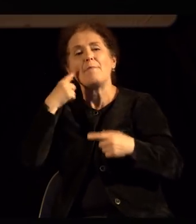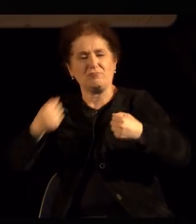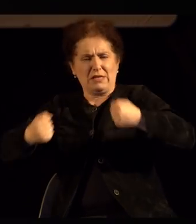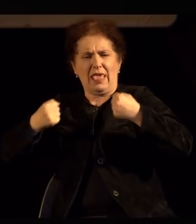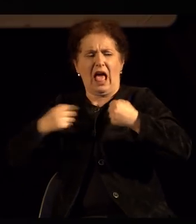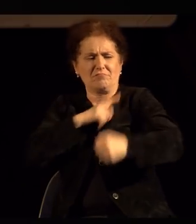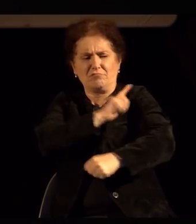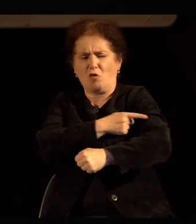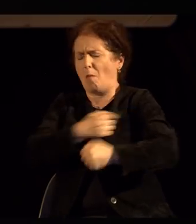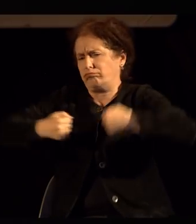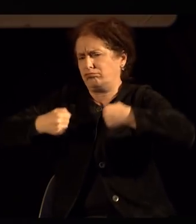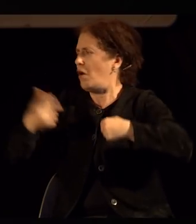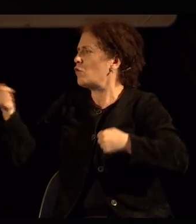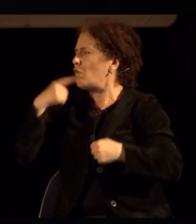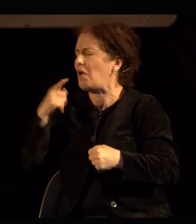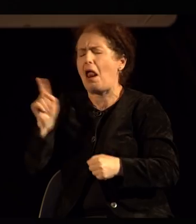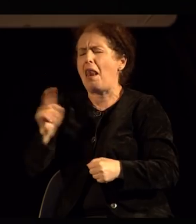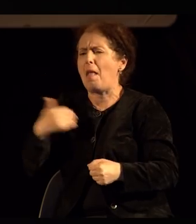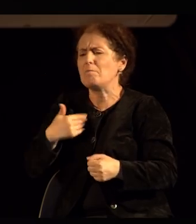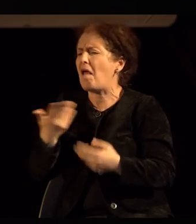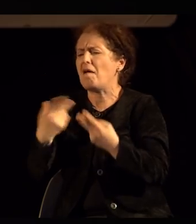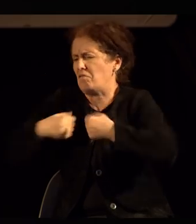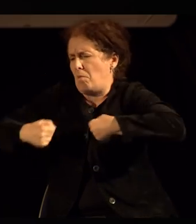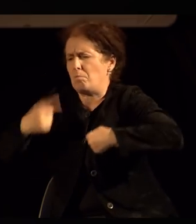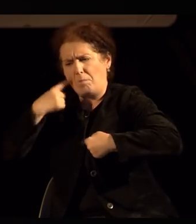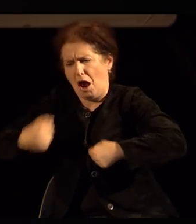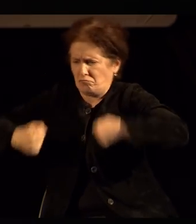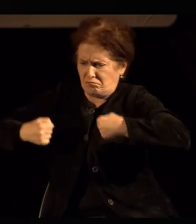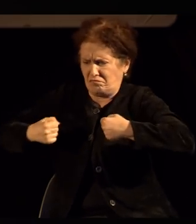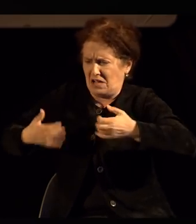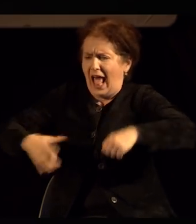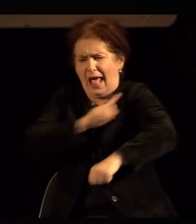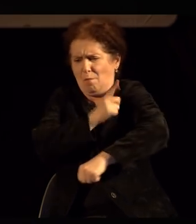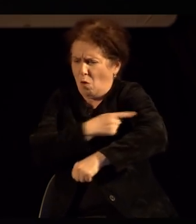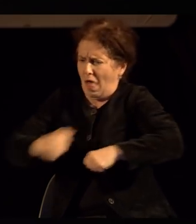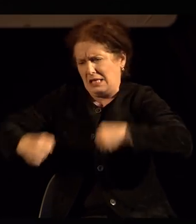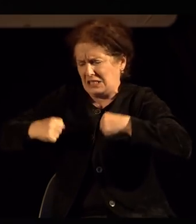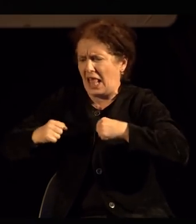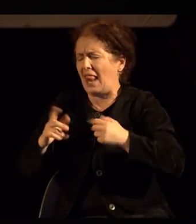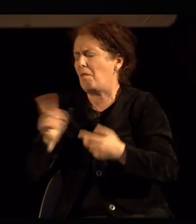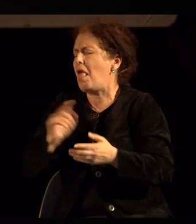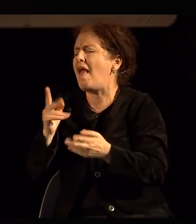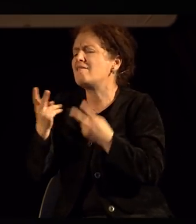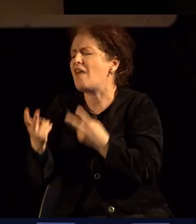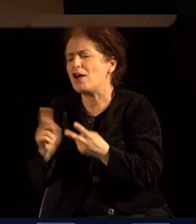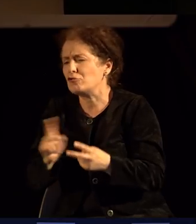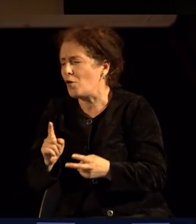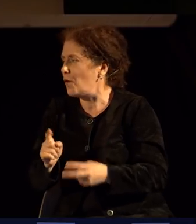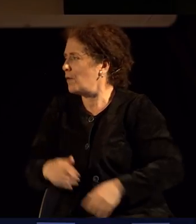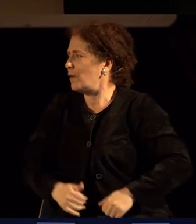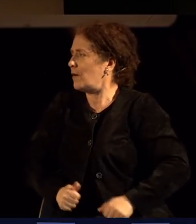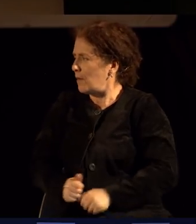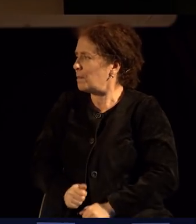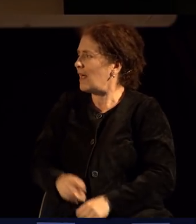аз вела, мене ми е доволна точка на баланс, значи не е битно може да ја некоја, така не толку замашен тип, ама